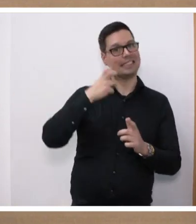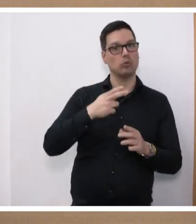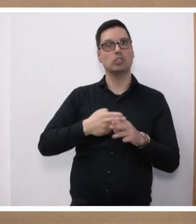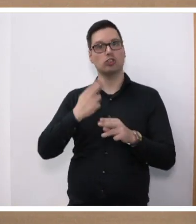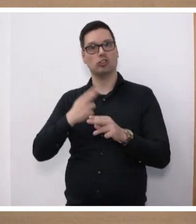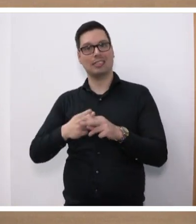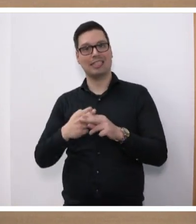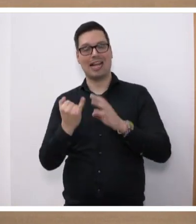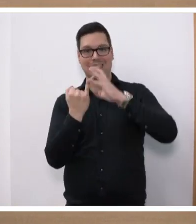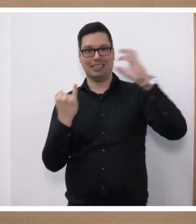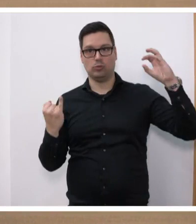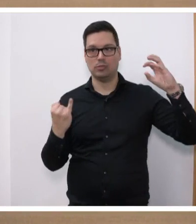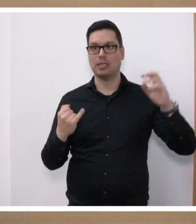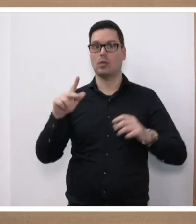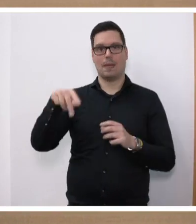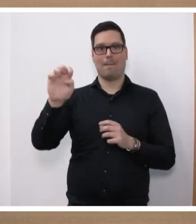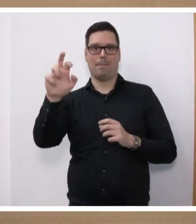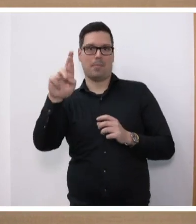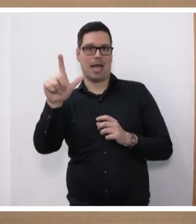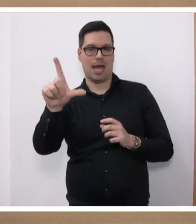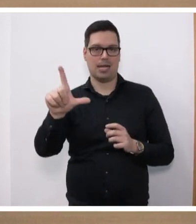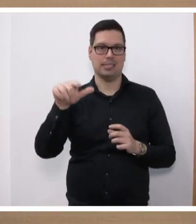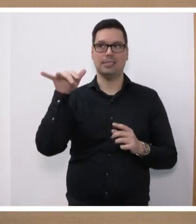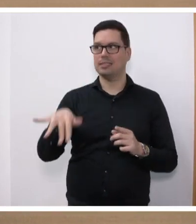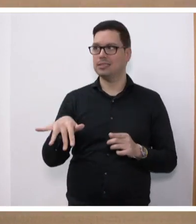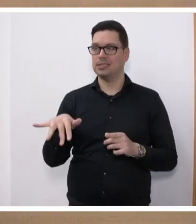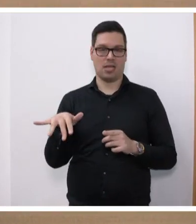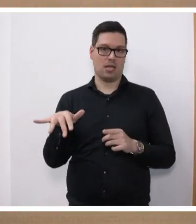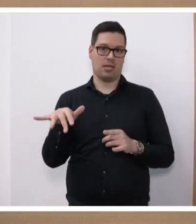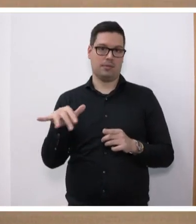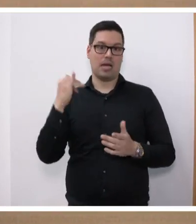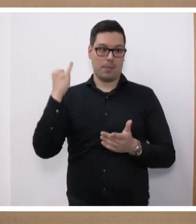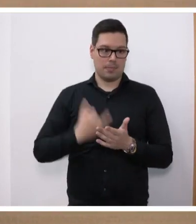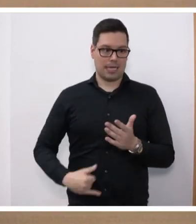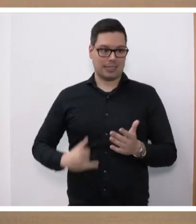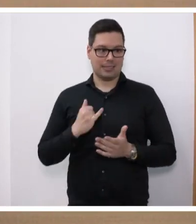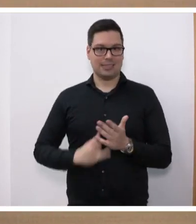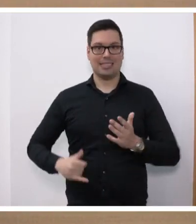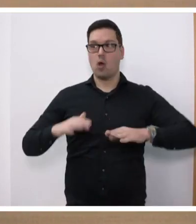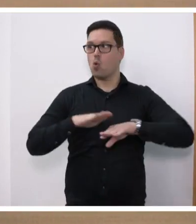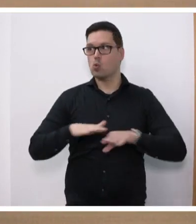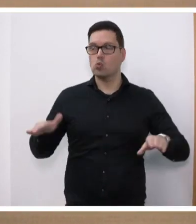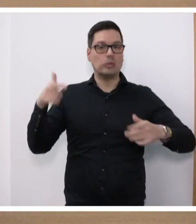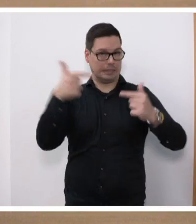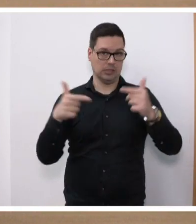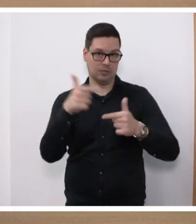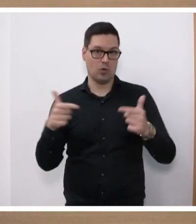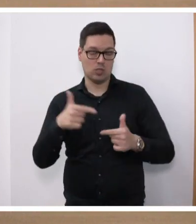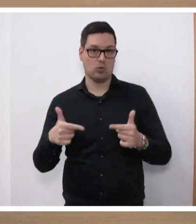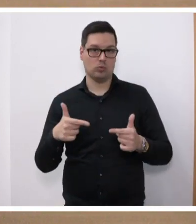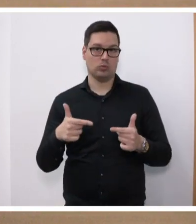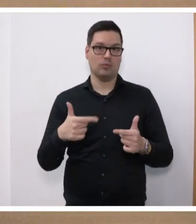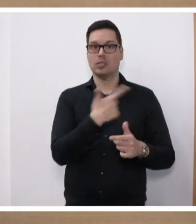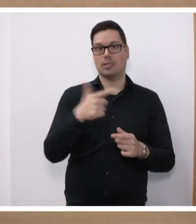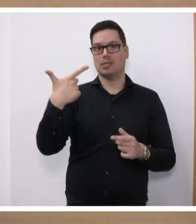direkt und in Perl mit dem Projekt, das über live geplant ist, werden am Ende dafür sorgen, dass die Grundversorgung von Netwasserstoffen 27 für die